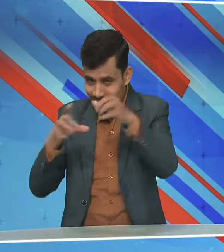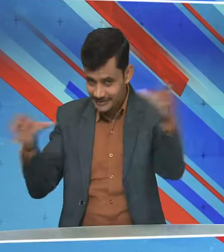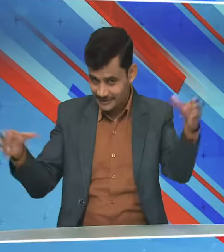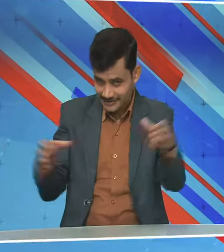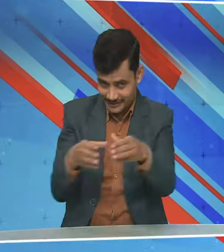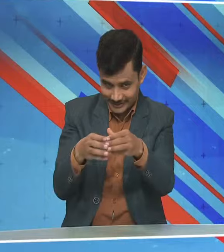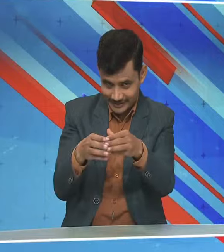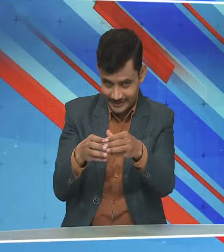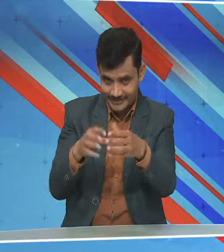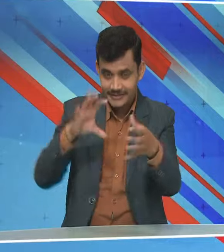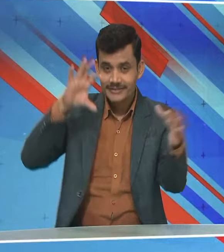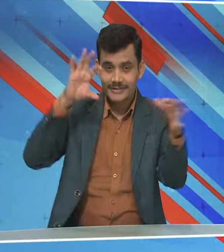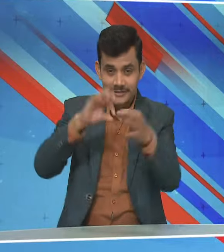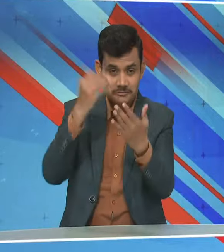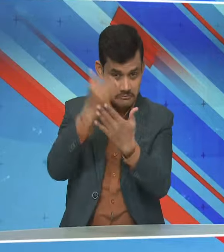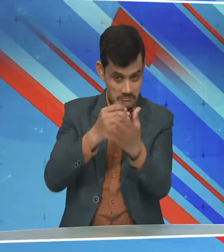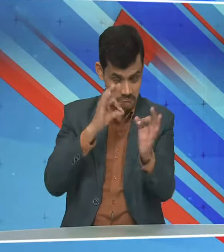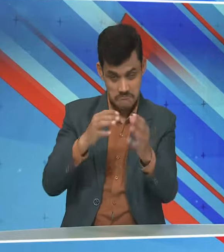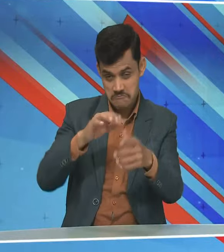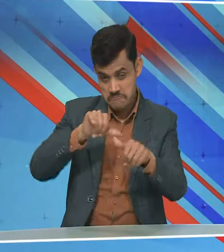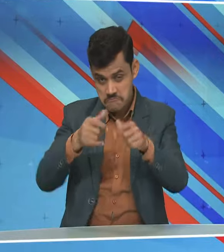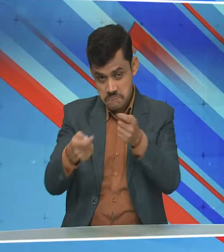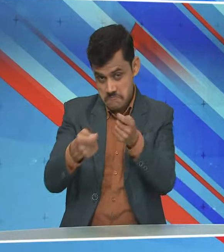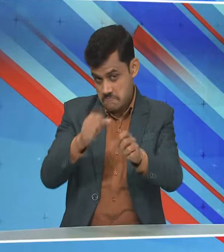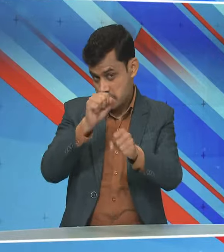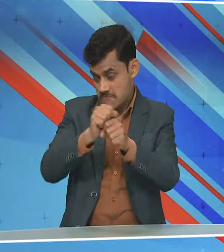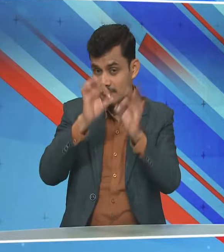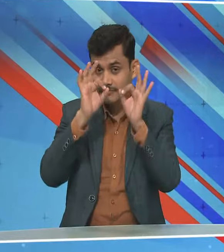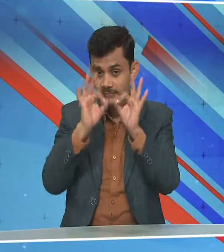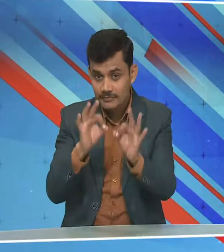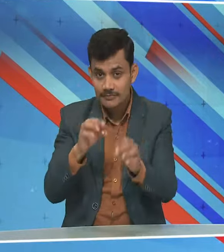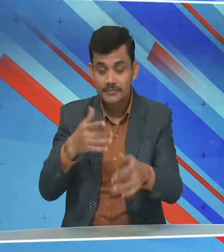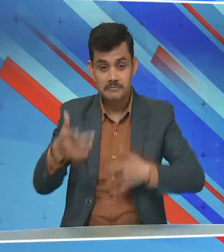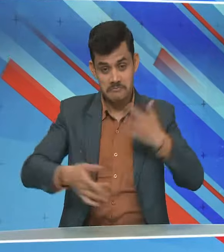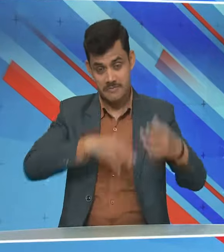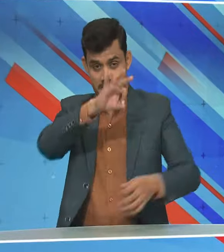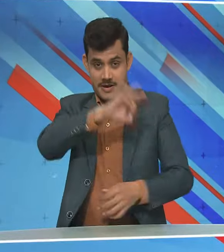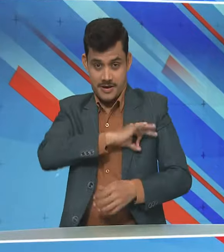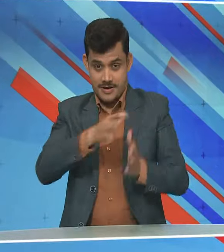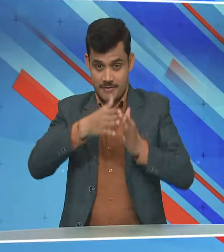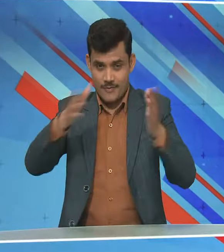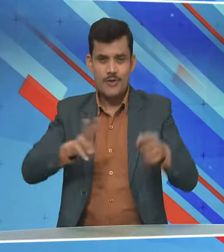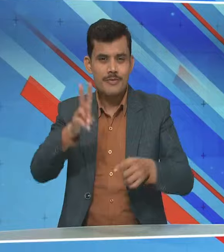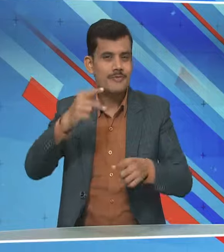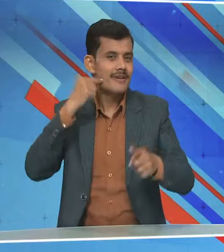The trip is like so well organized and they are treating us like a VVIP.